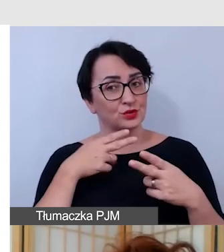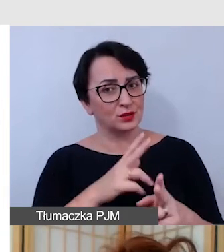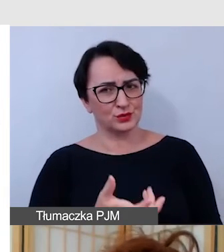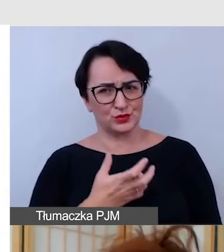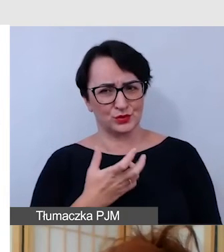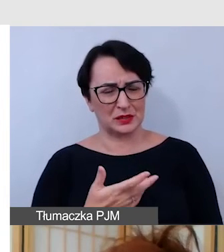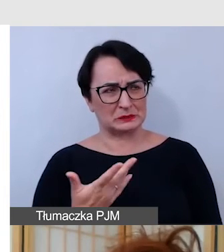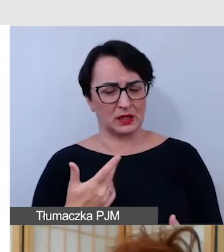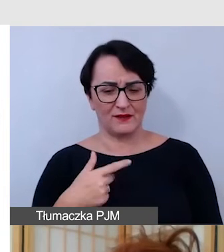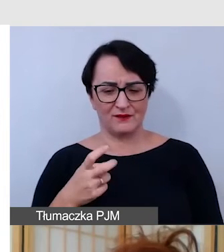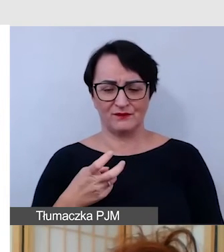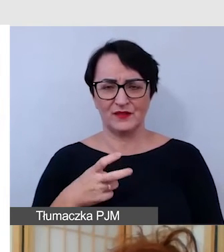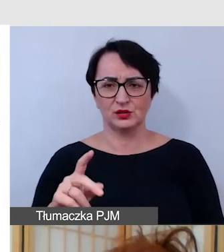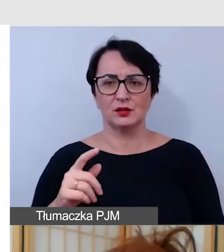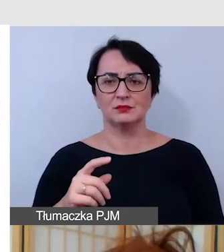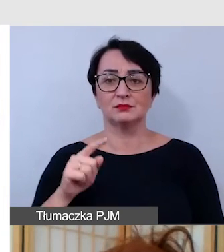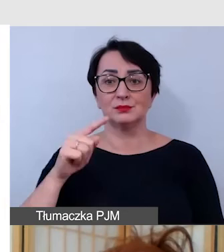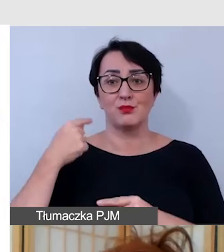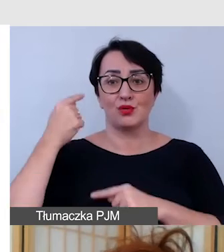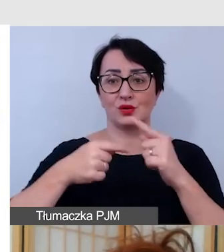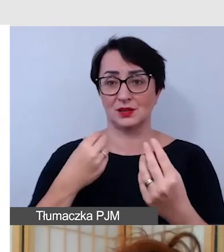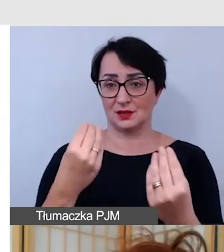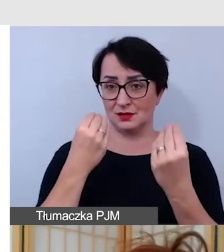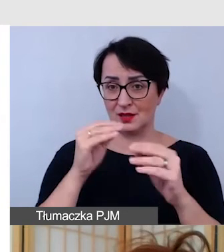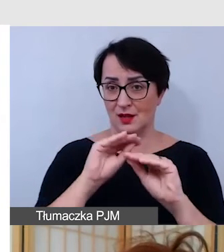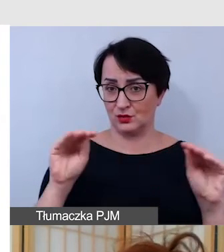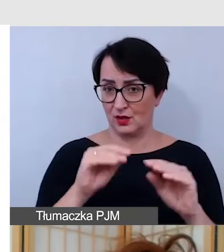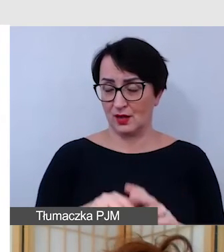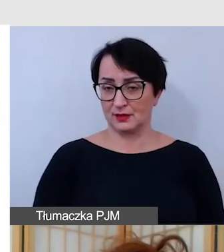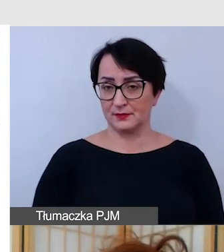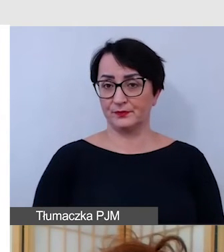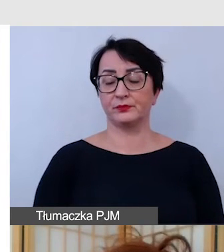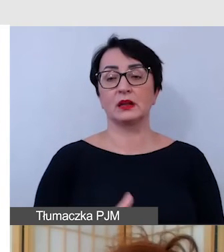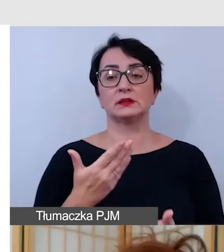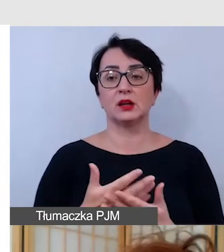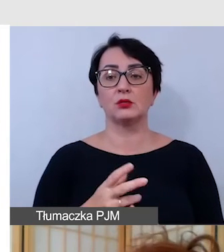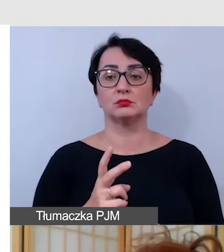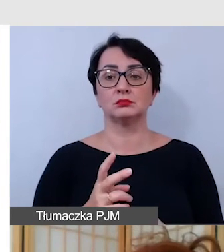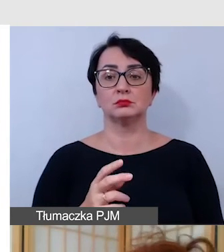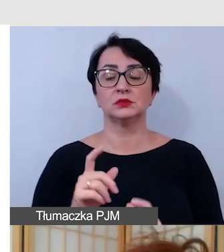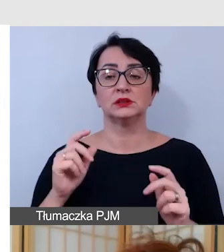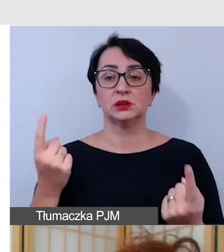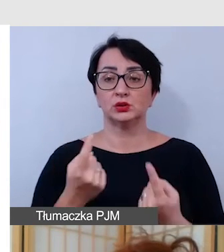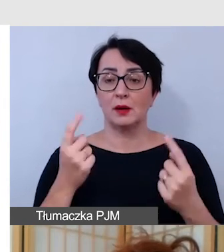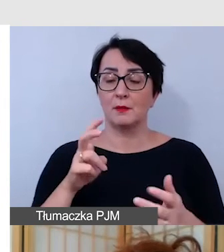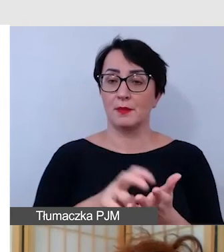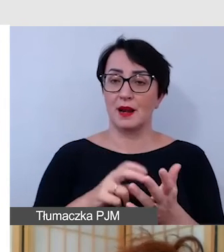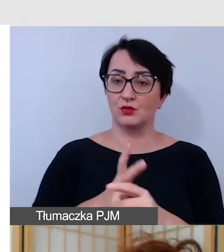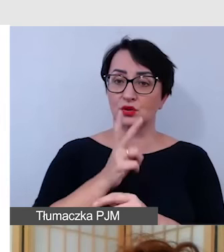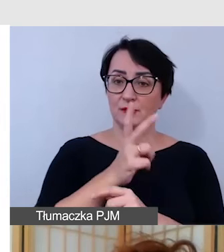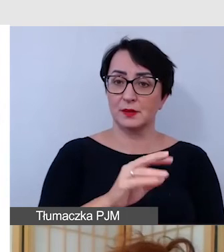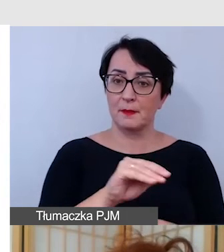czuli wykluczeni z procesu edukacyjnego. Dlatego w przypadku braku dostępności do materiałów cyfrowych należy